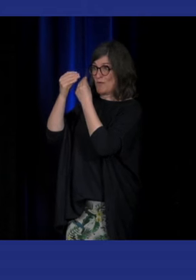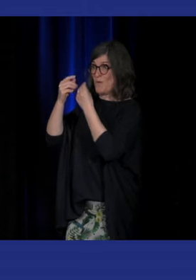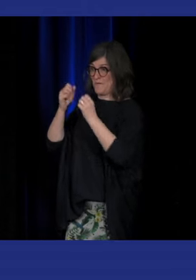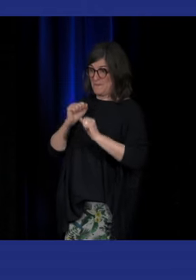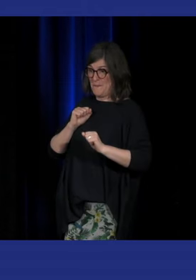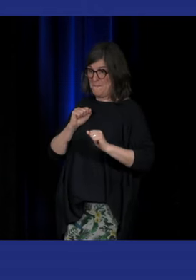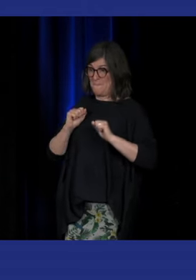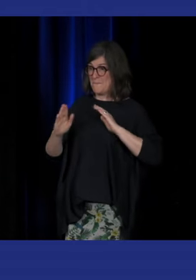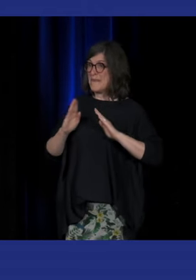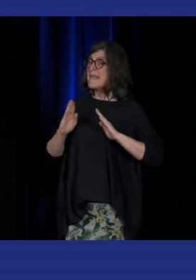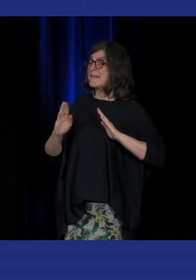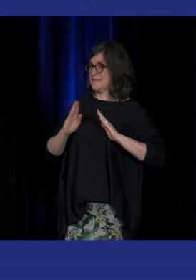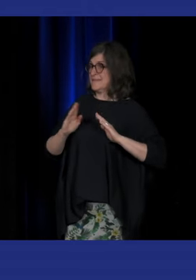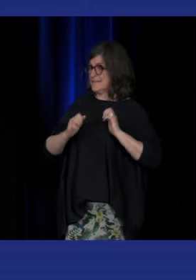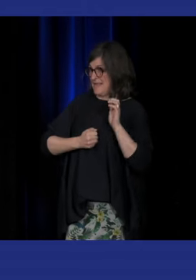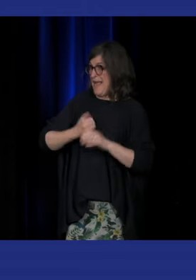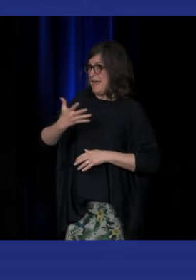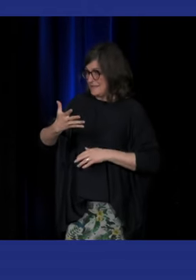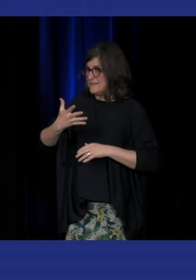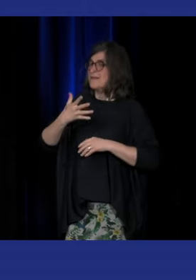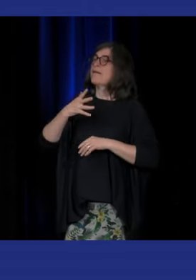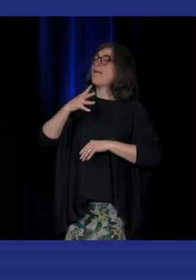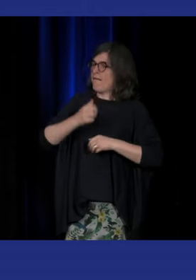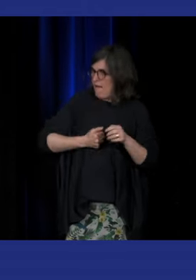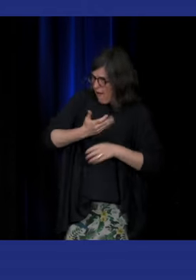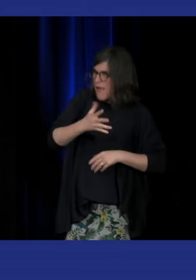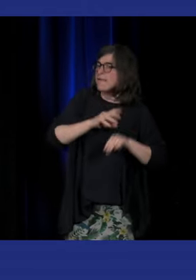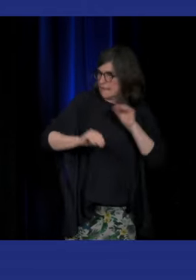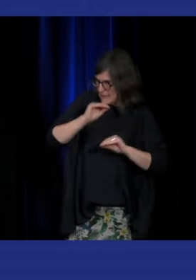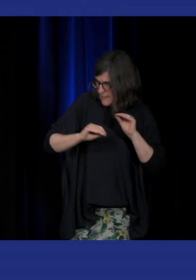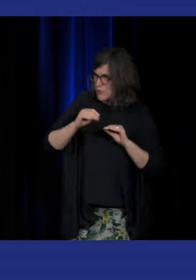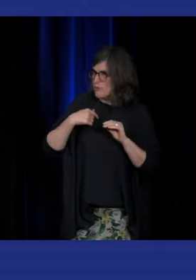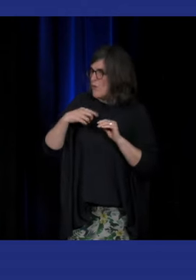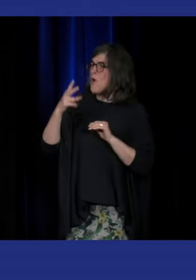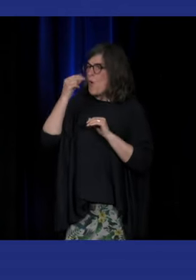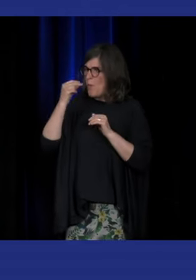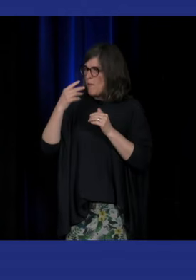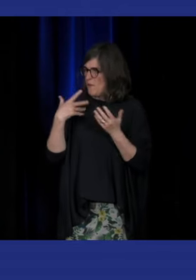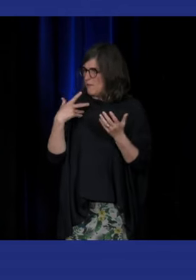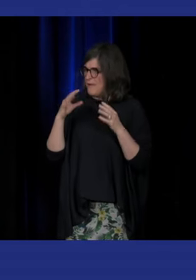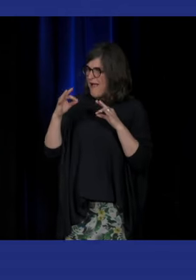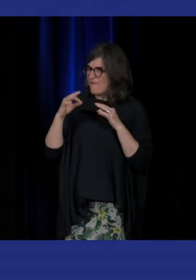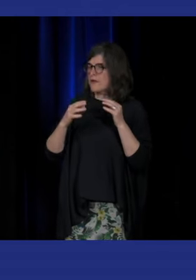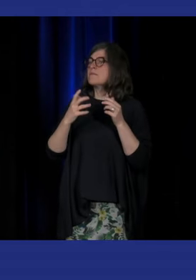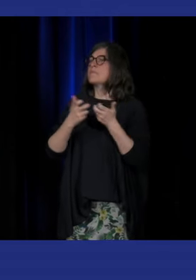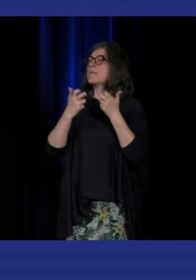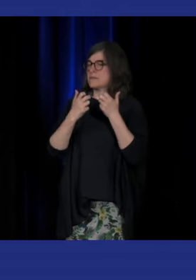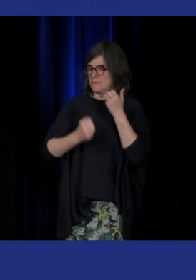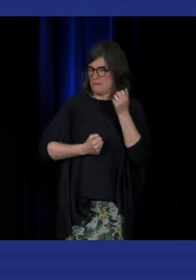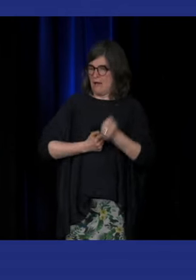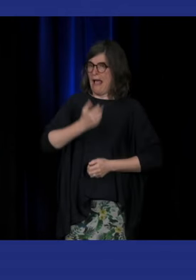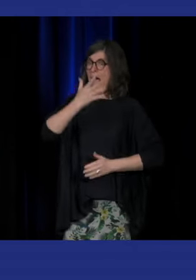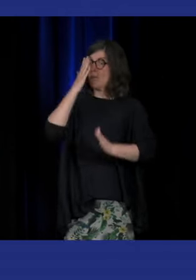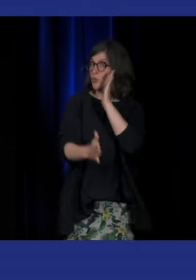médiatrice artistique art-thérapeute et je comprends bien la différence et notamment cet écart au niveau de l'art brut j'aimerais